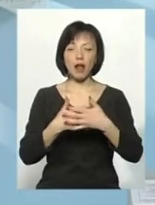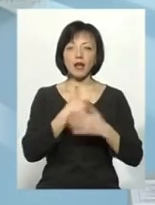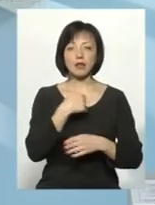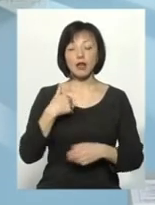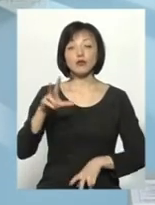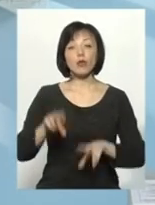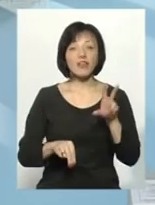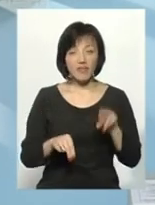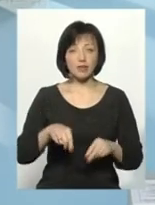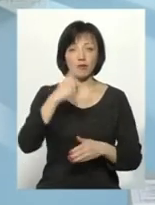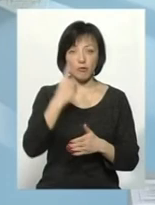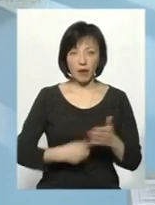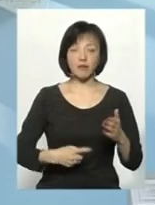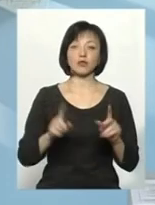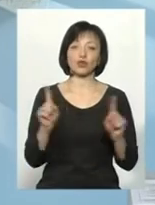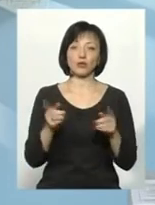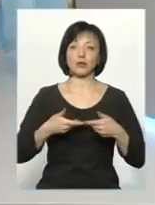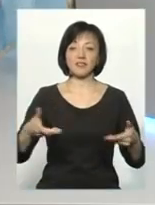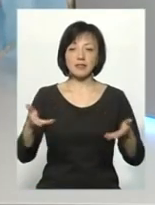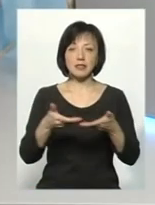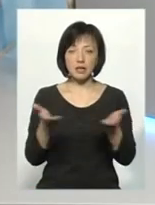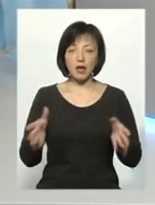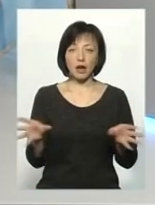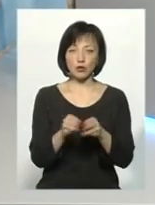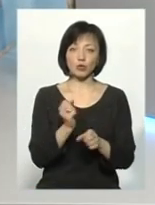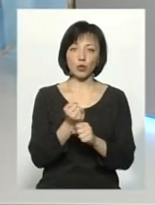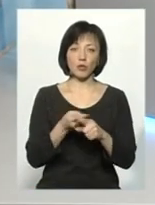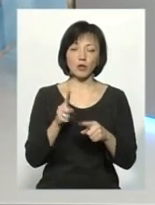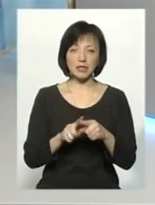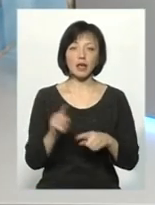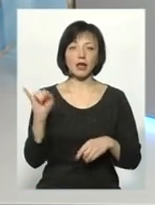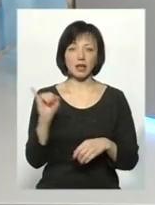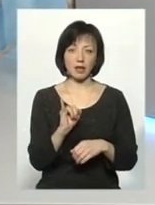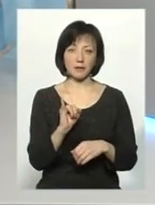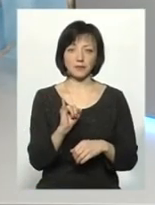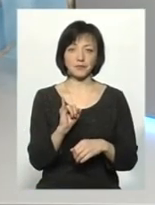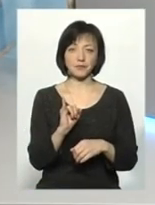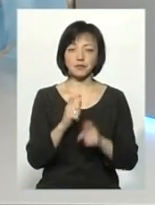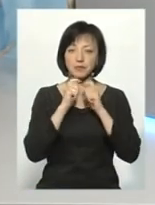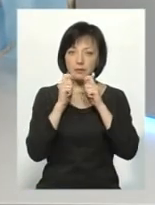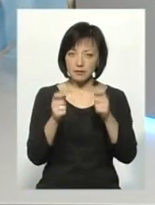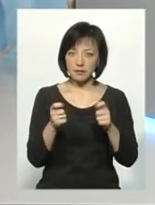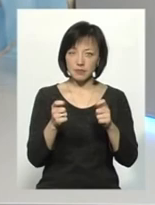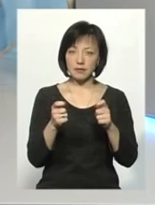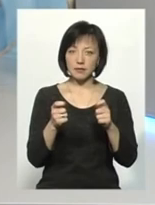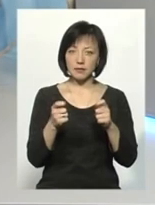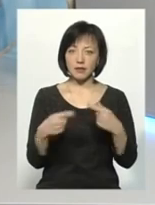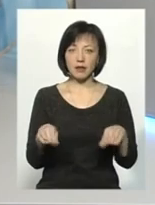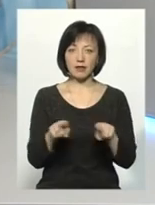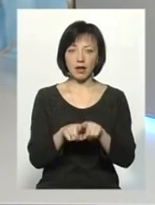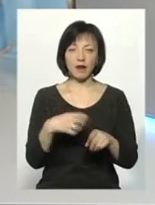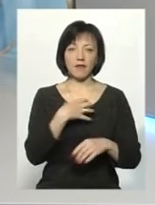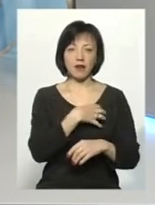я сподіваюся, я впевнена, я вірю, що ми всі разом зробимо це і подаруємо таке